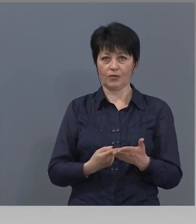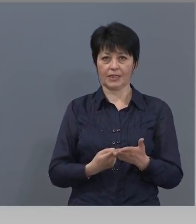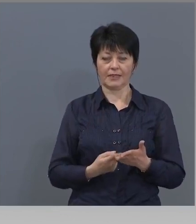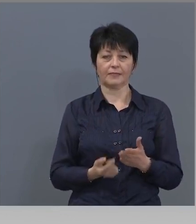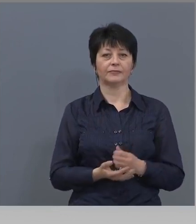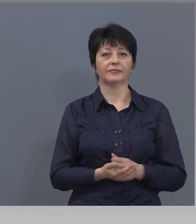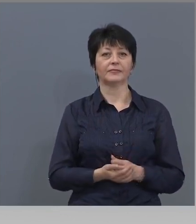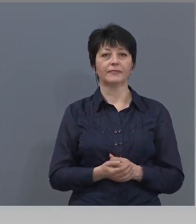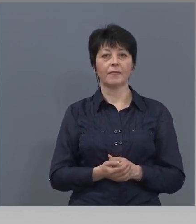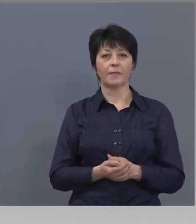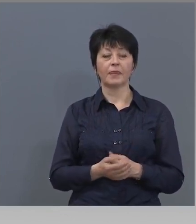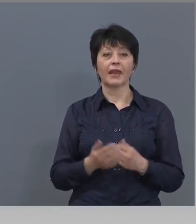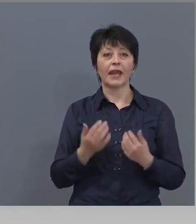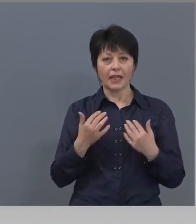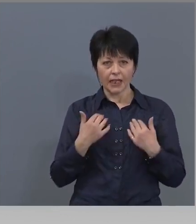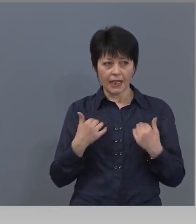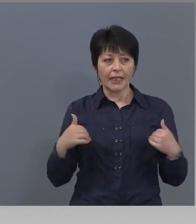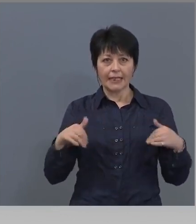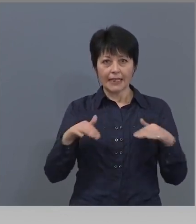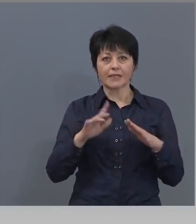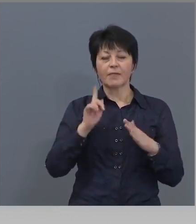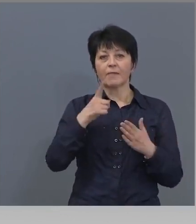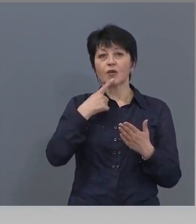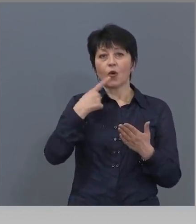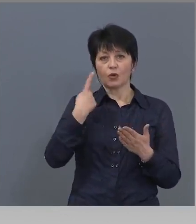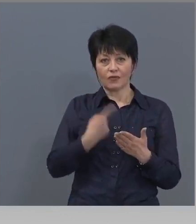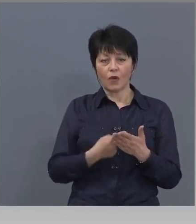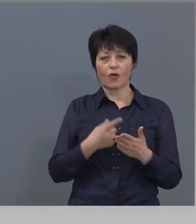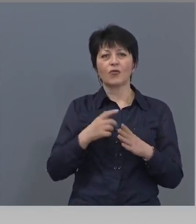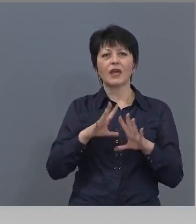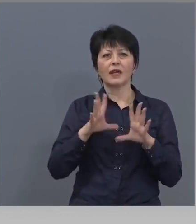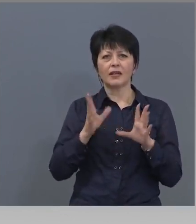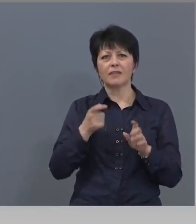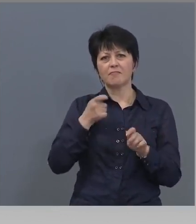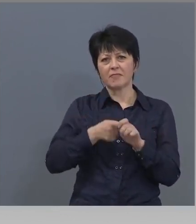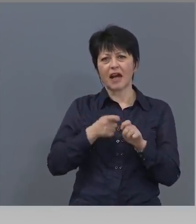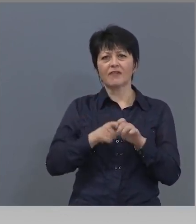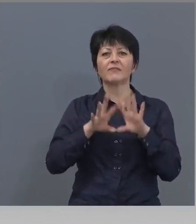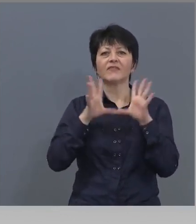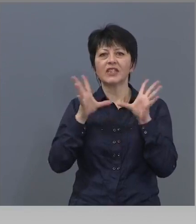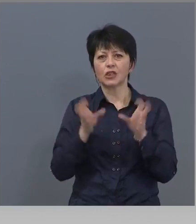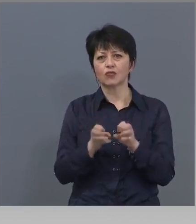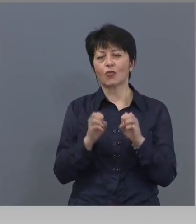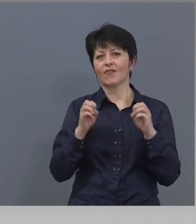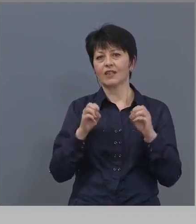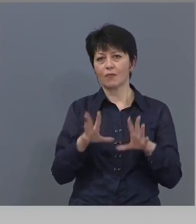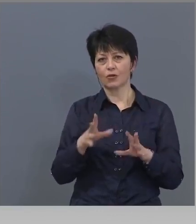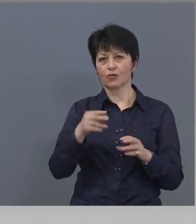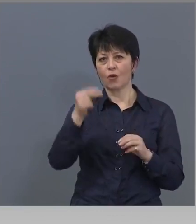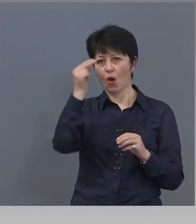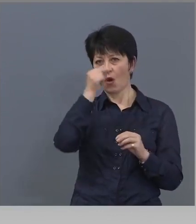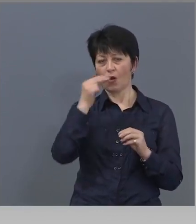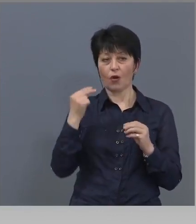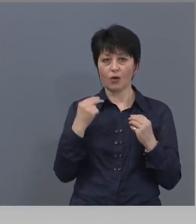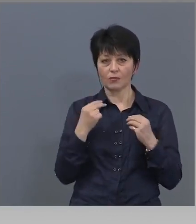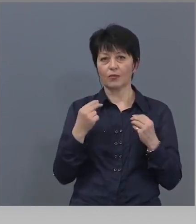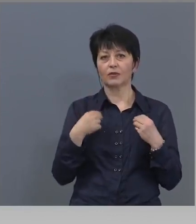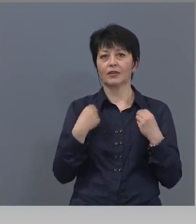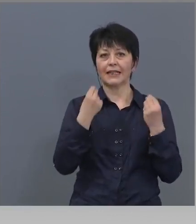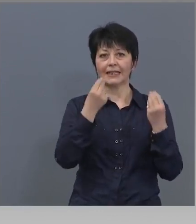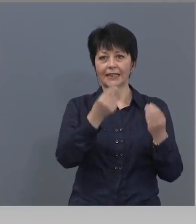Не е така. Ние сме отговорни. И ние правим всичко възможно, именно Господ, да да се прекрити тая